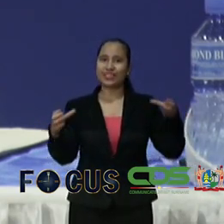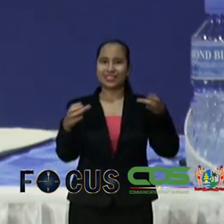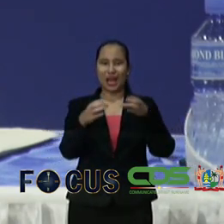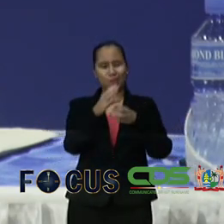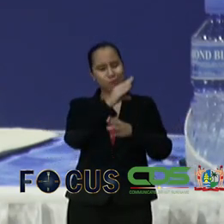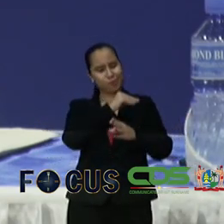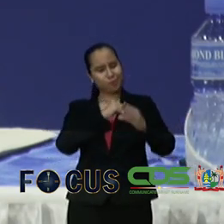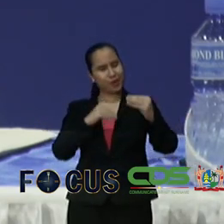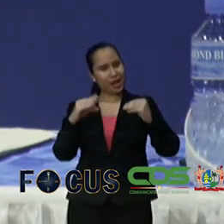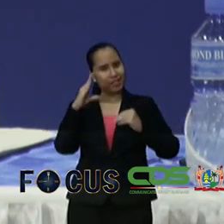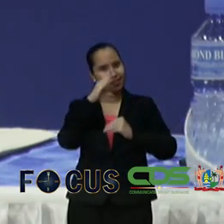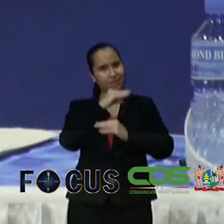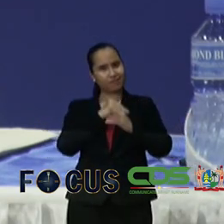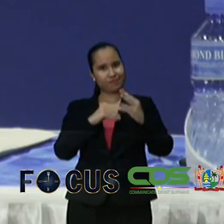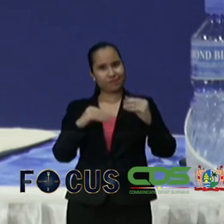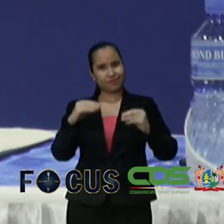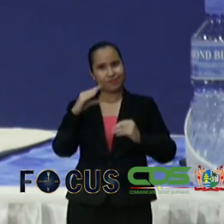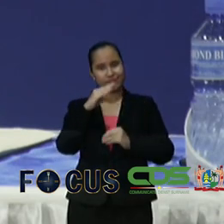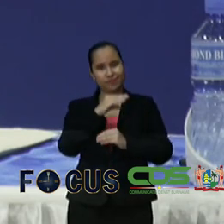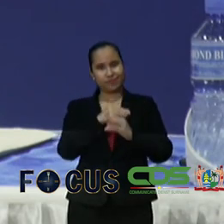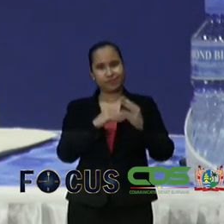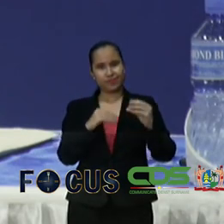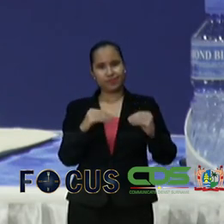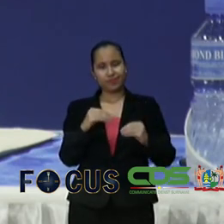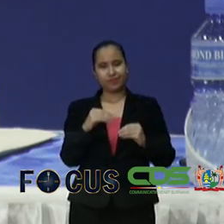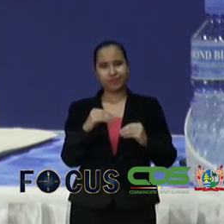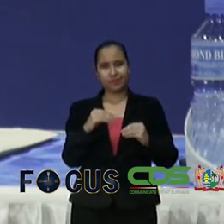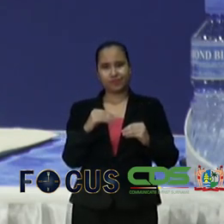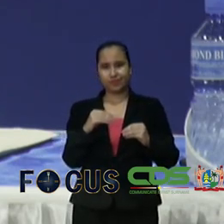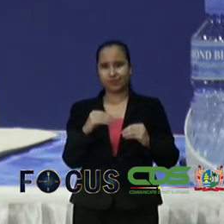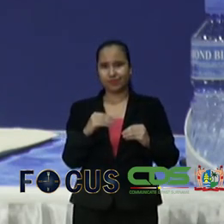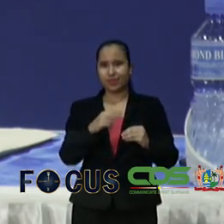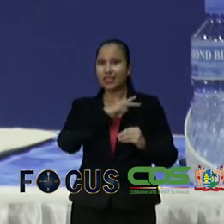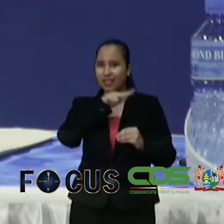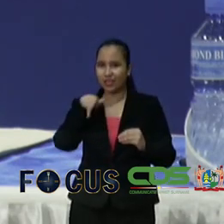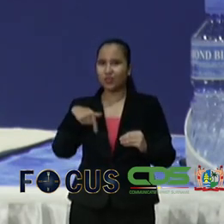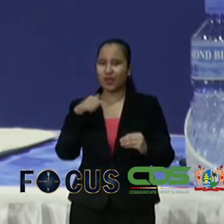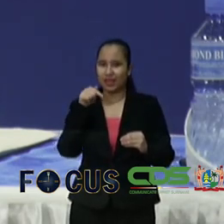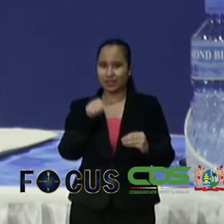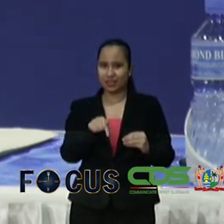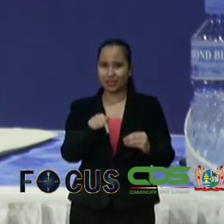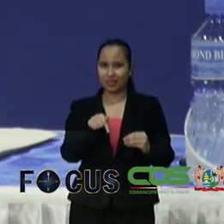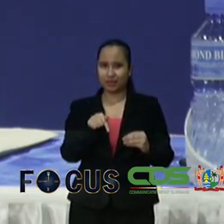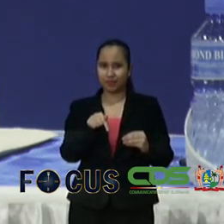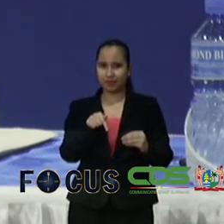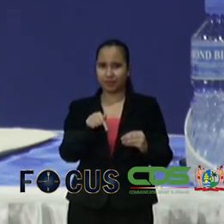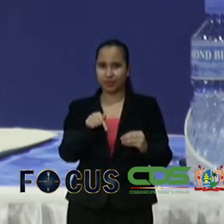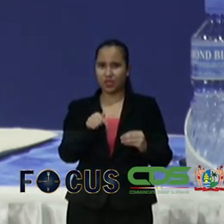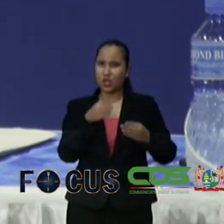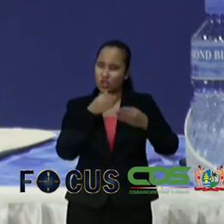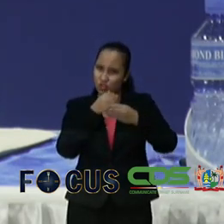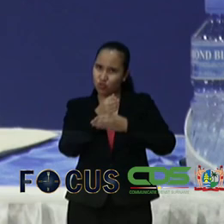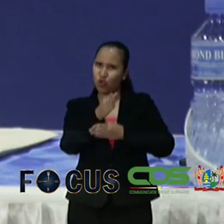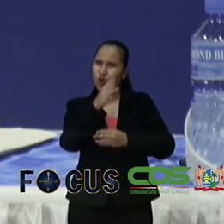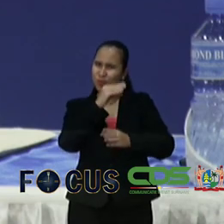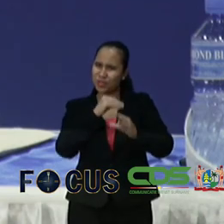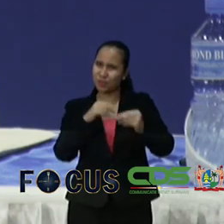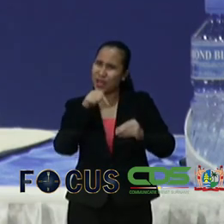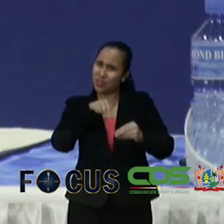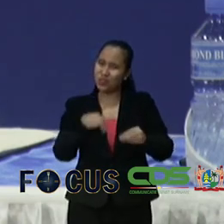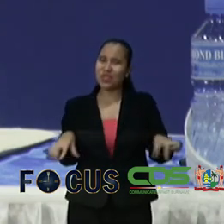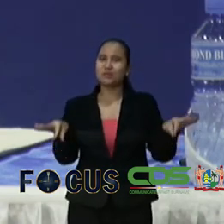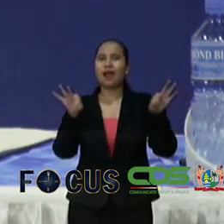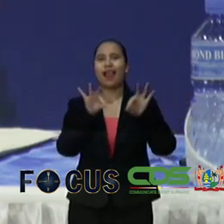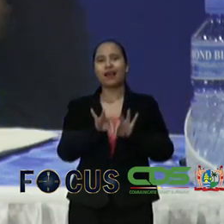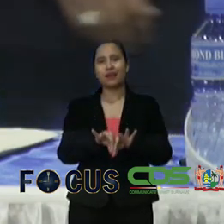los van het begrip subsidie dat wij dit verder en nader bespreken. Maar dat het voor nu belangrijk